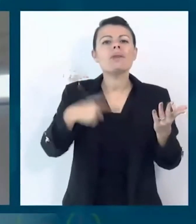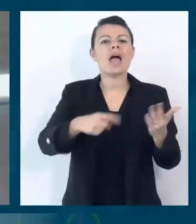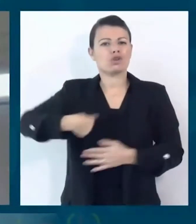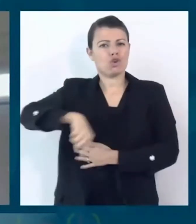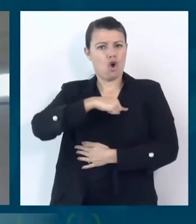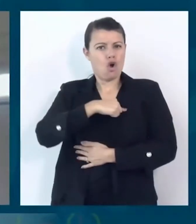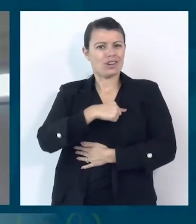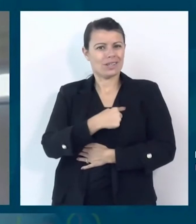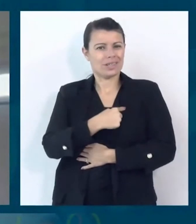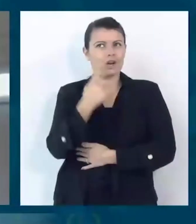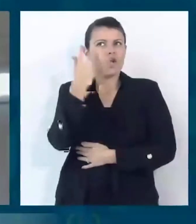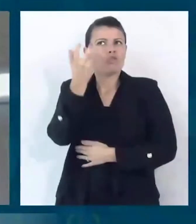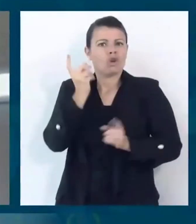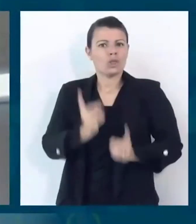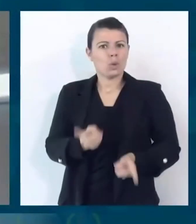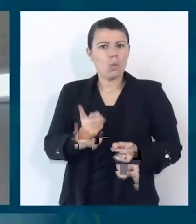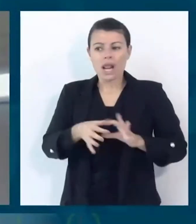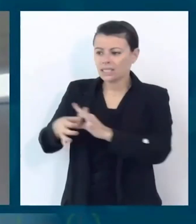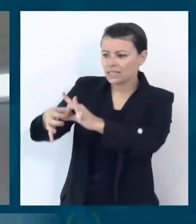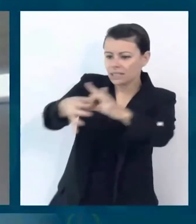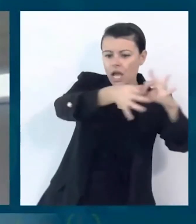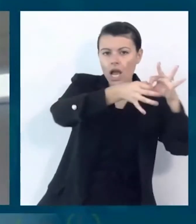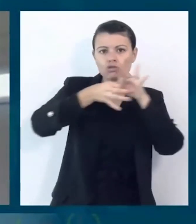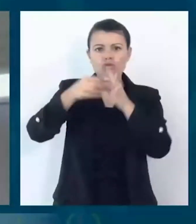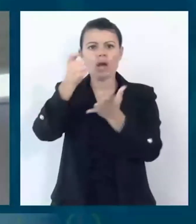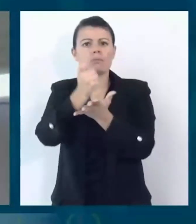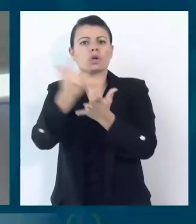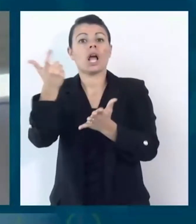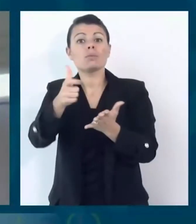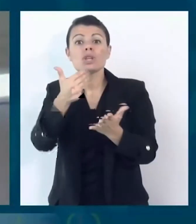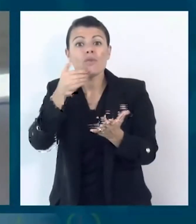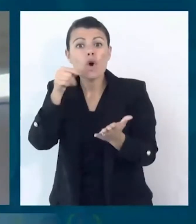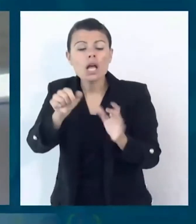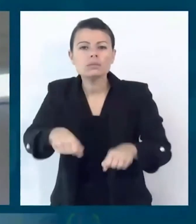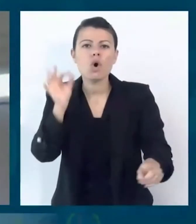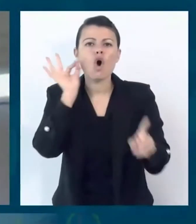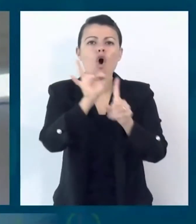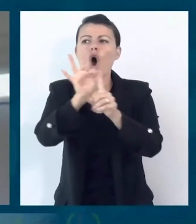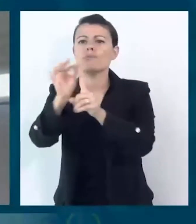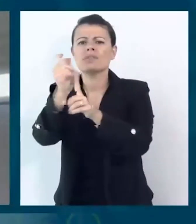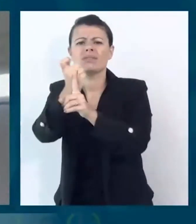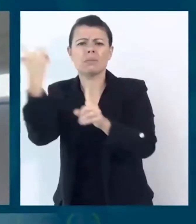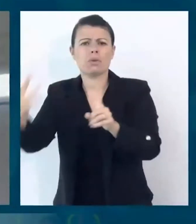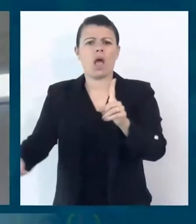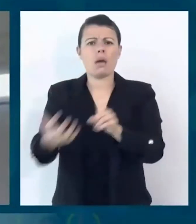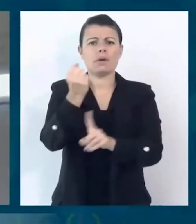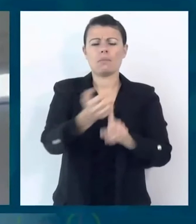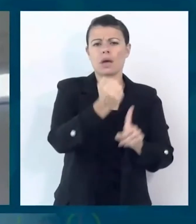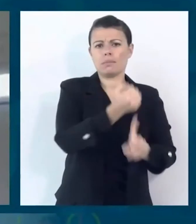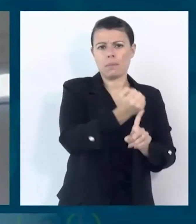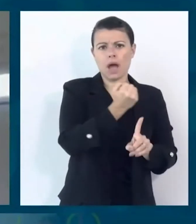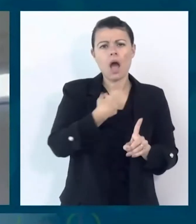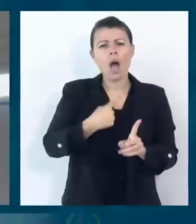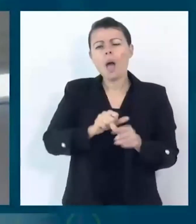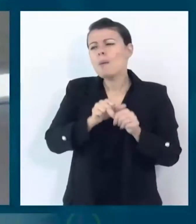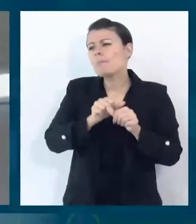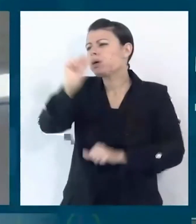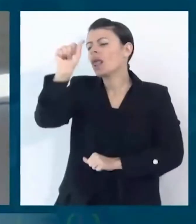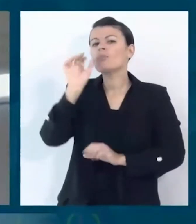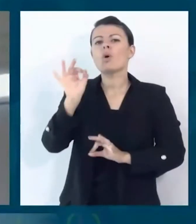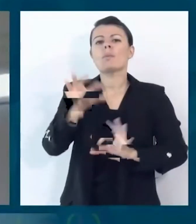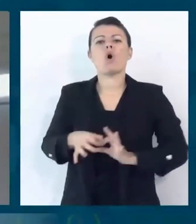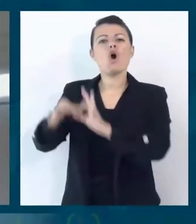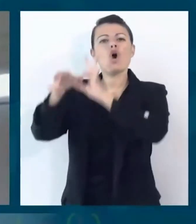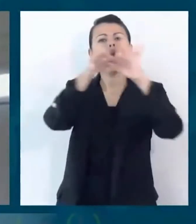questo rafforzamento per raggiungere gli obiettivi che sono molto molto importanti della coesione sociale europea.